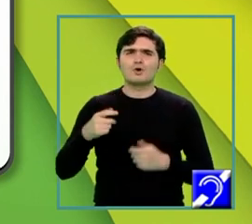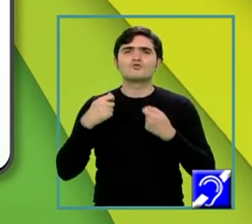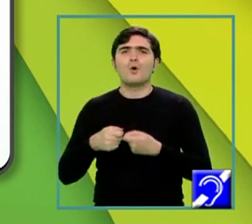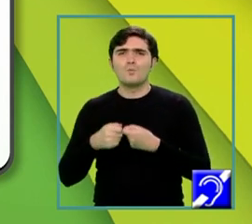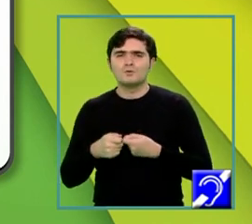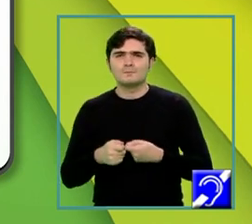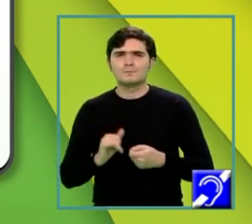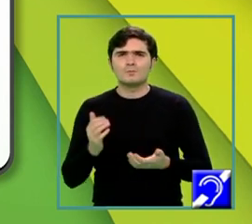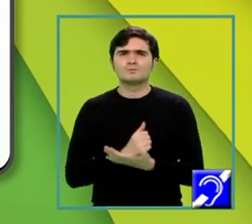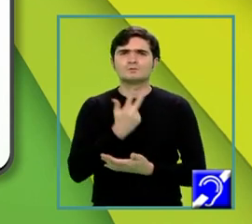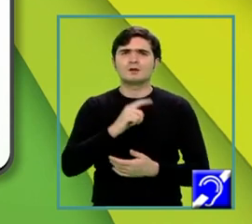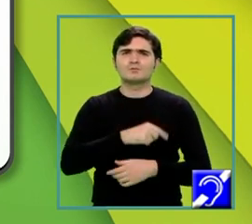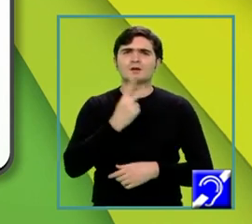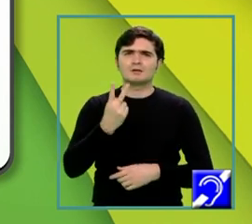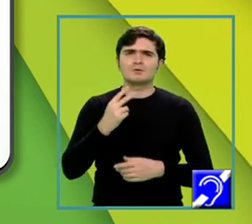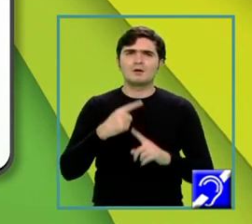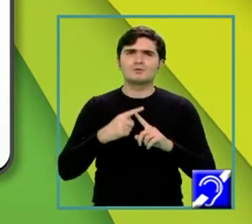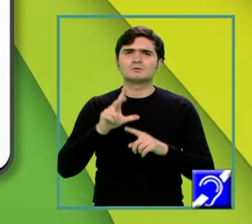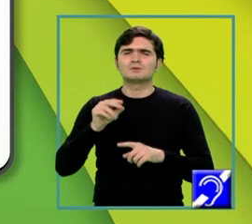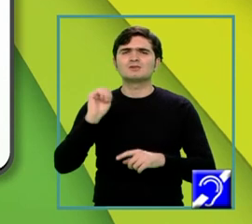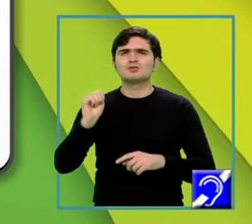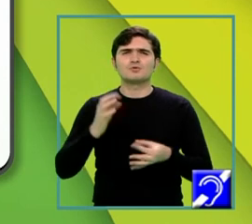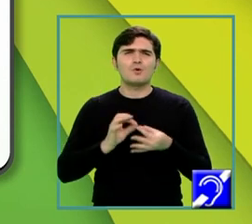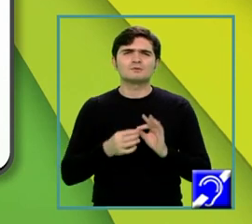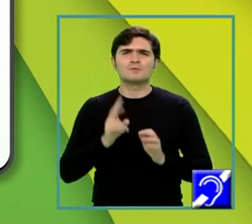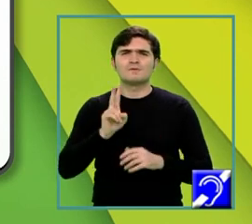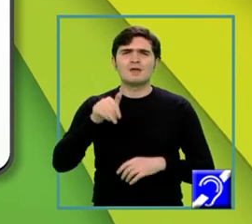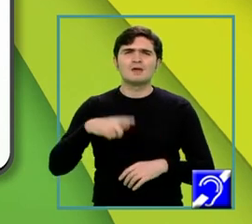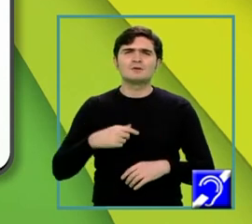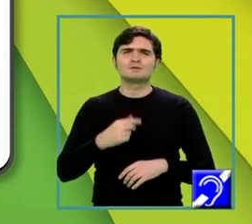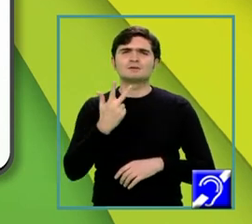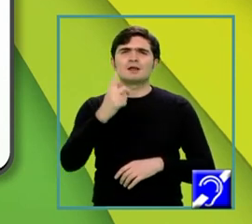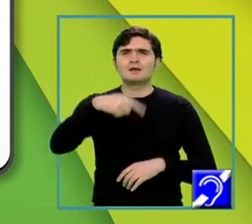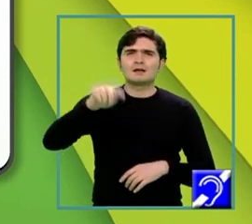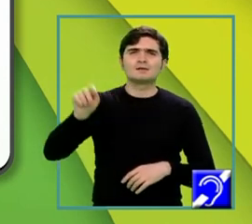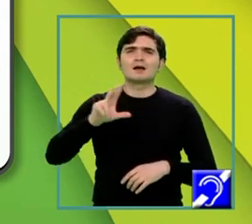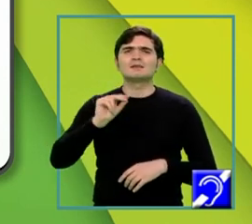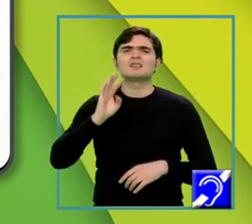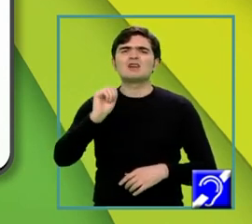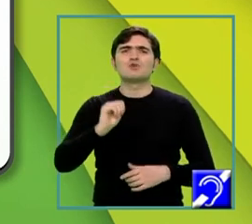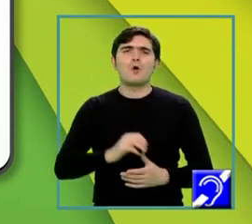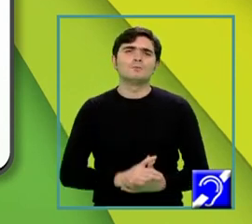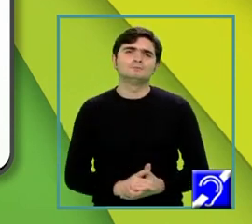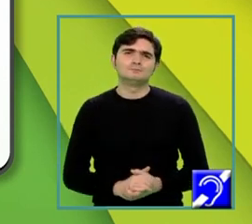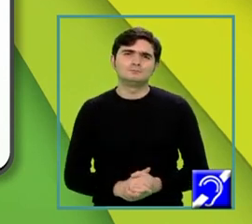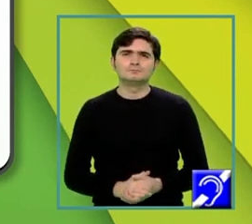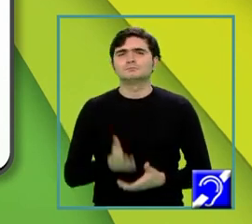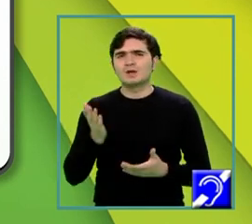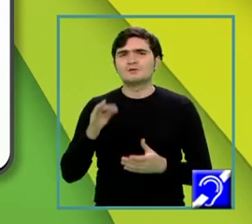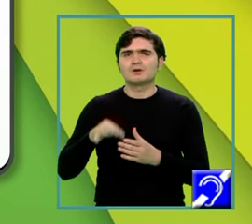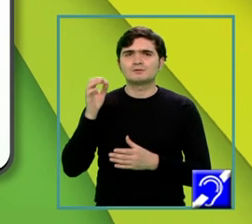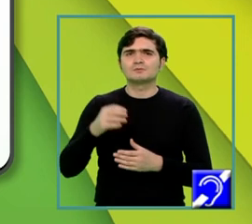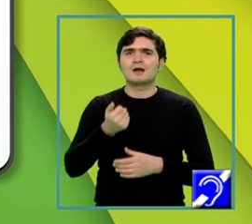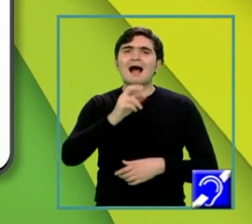3 la a doua mulții cu 39, ceea ce înseamnă că VM este egal cu 3 radical din 39. De aici rezultarea